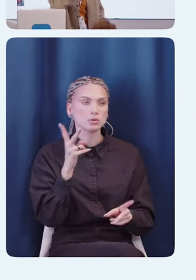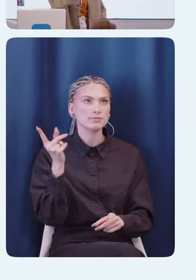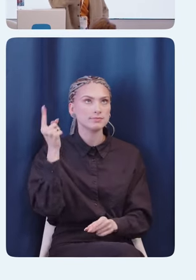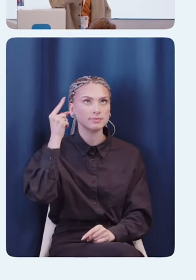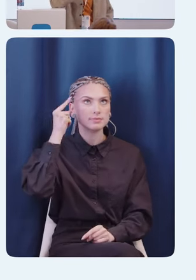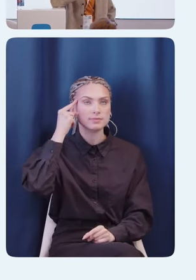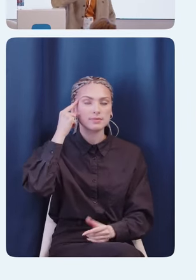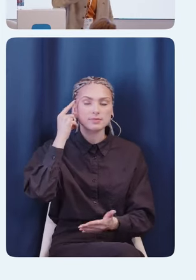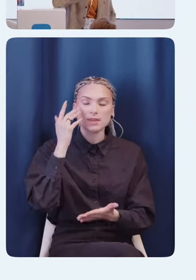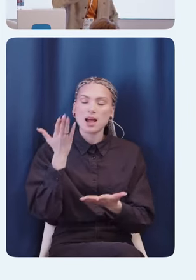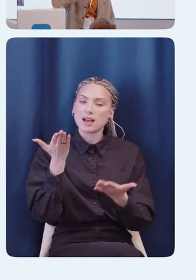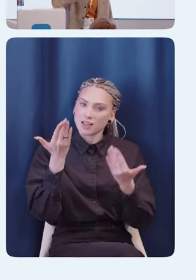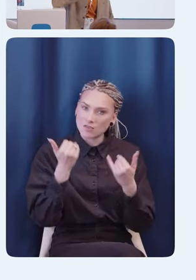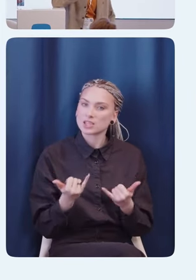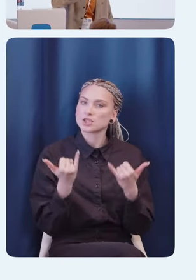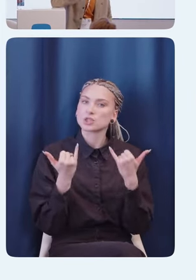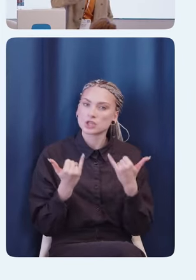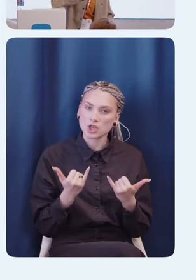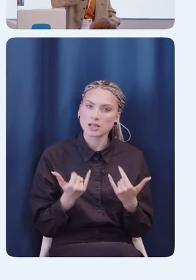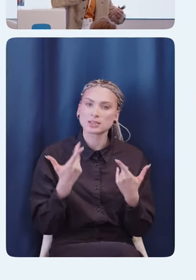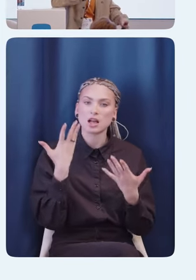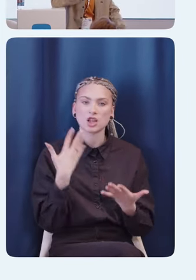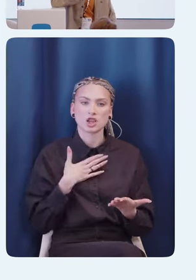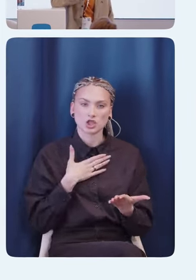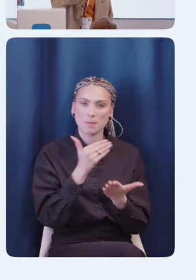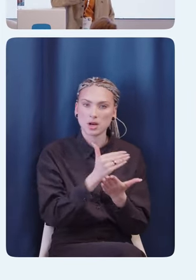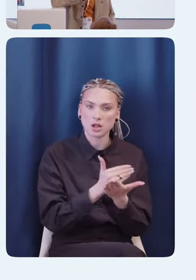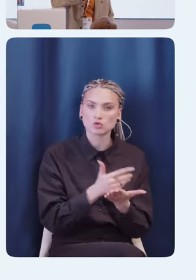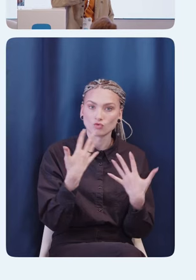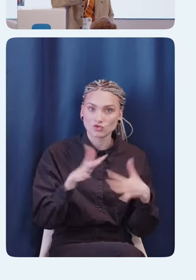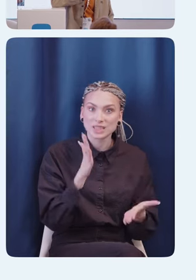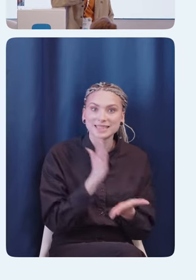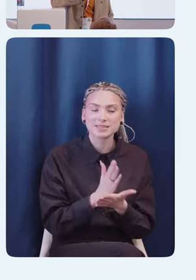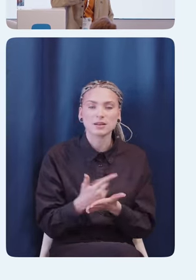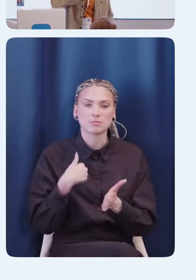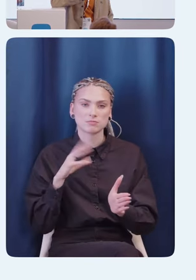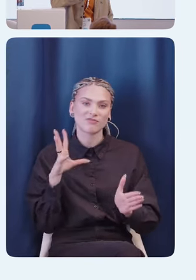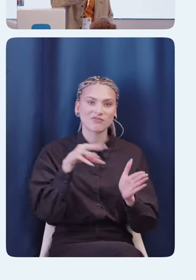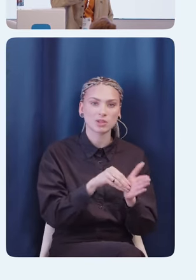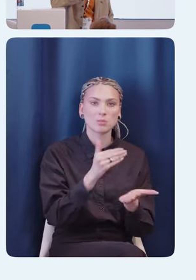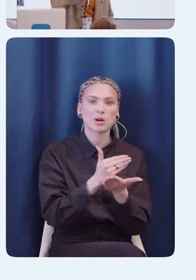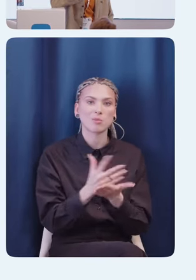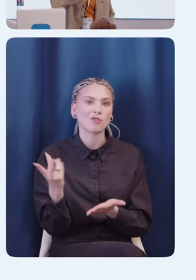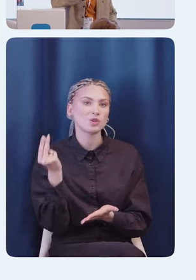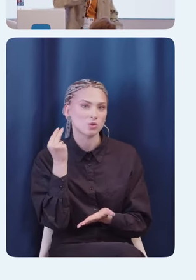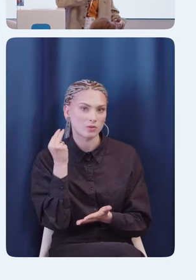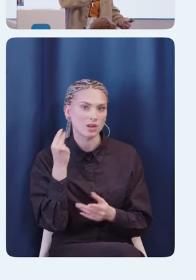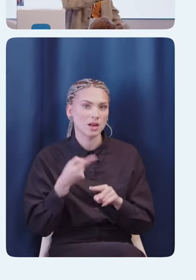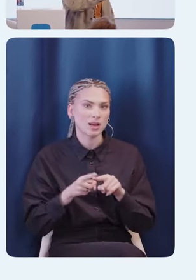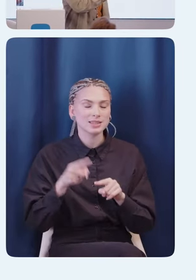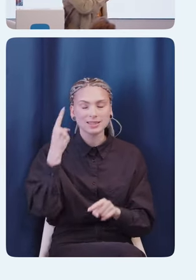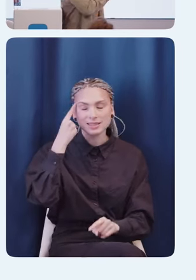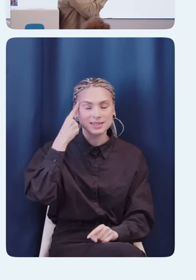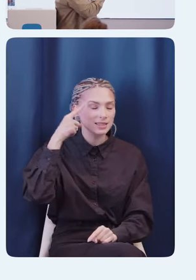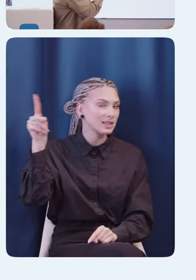гениальная идея. А давайте вот мы сейчас на этом этапе, когда наше приложение уже в проде, будем внедрять VoiceOver. И эта гениальная